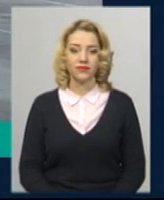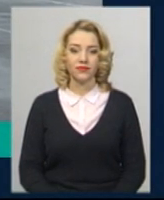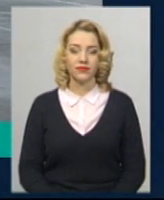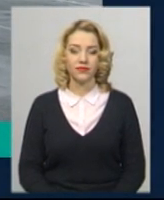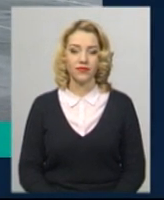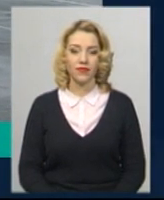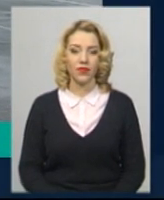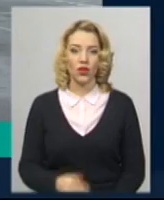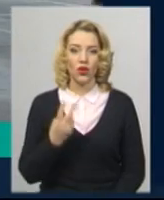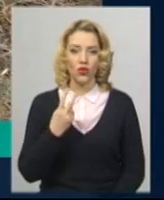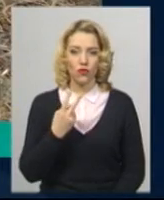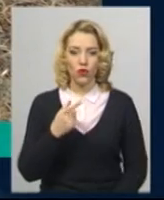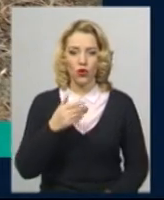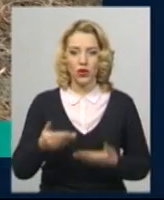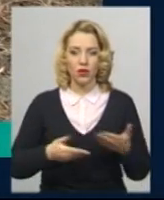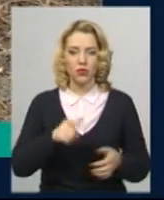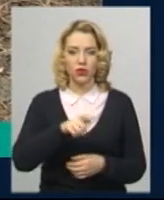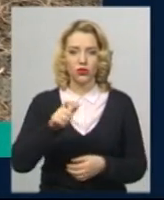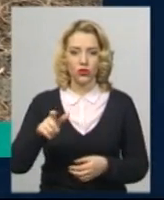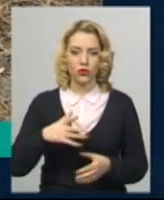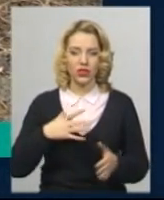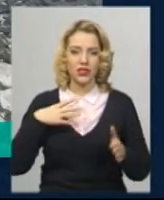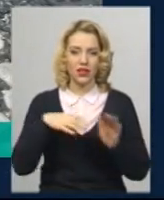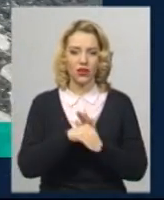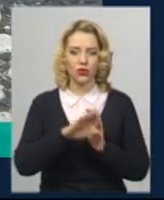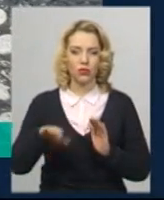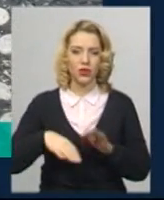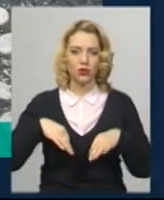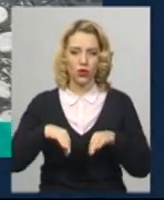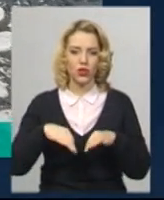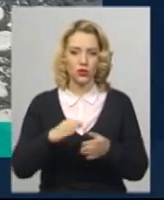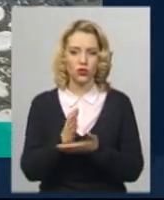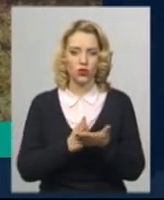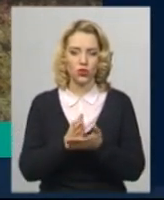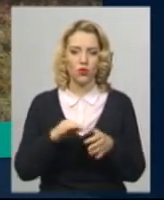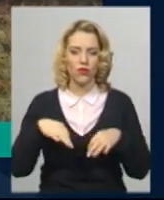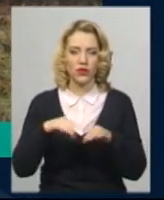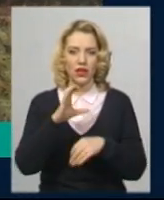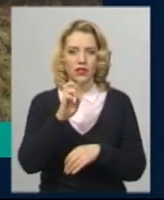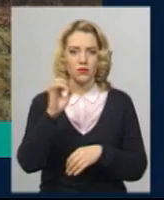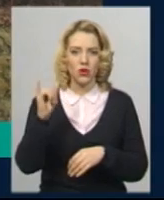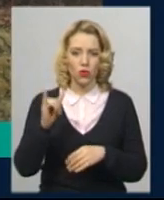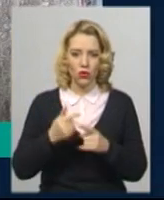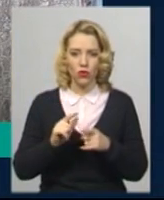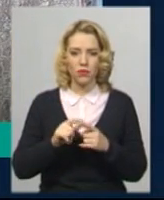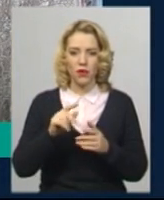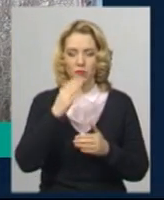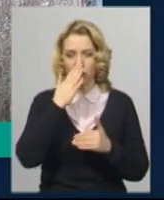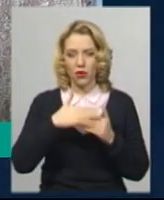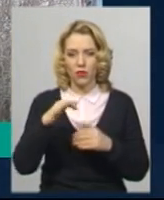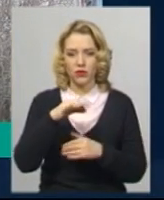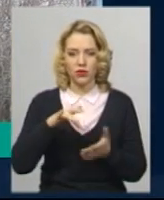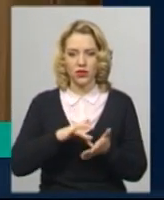Двоє пішоходів загинули під колесами службової автівки – співробітника Хмельницької СБУ неподалік обласного центру. На